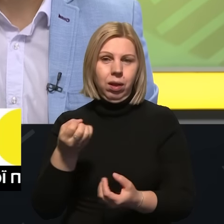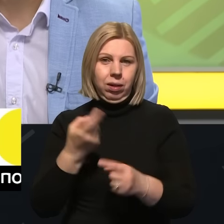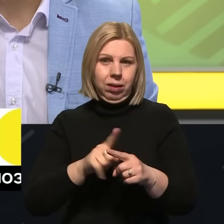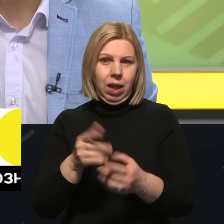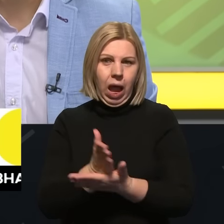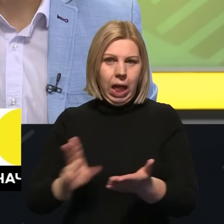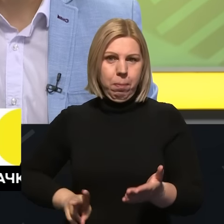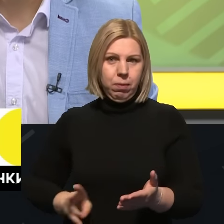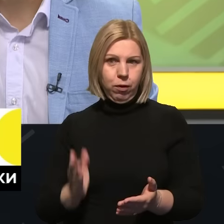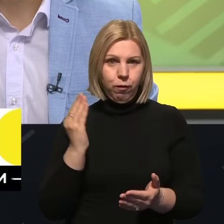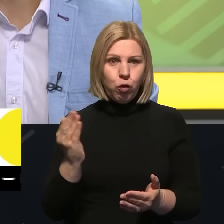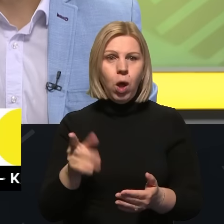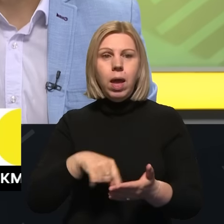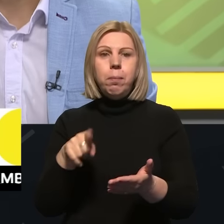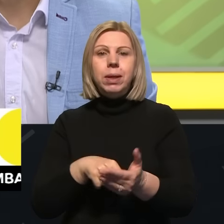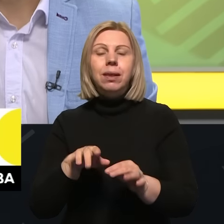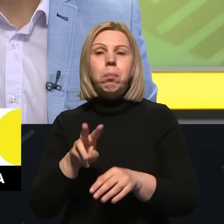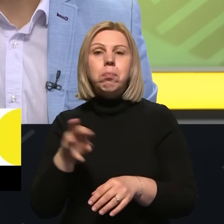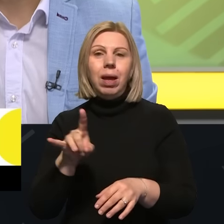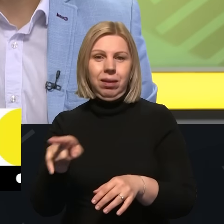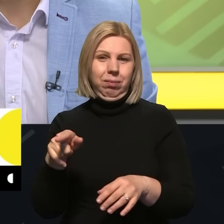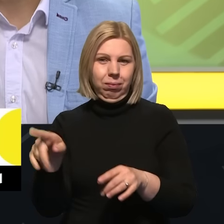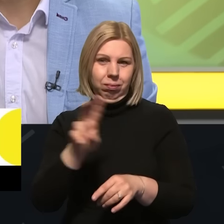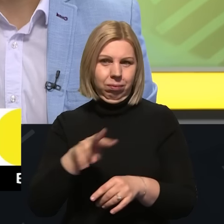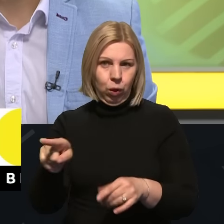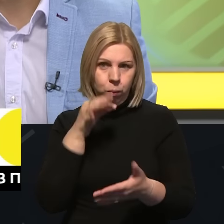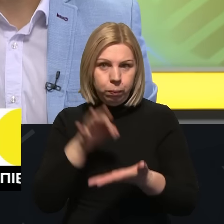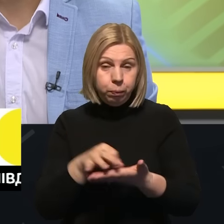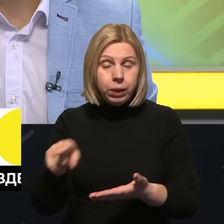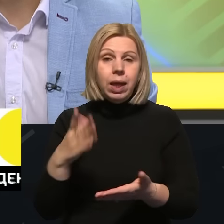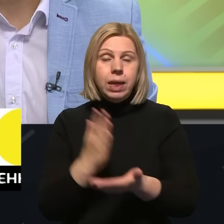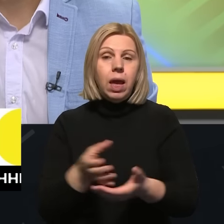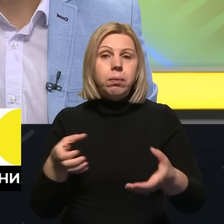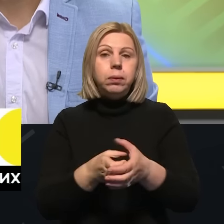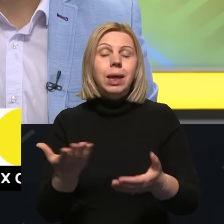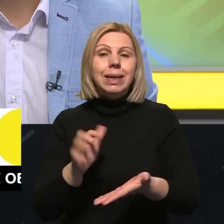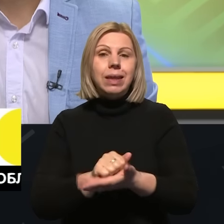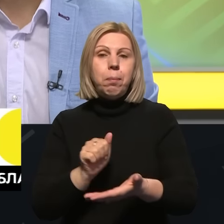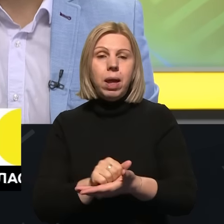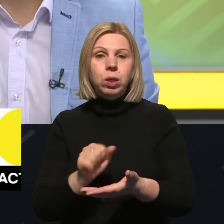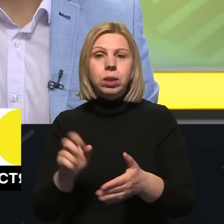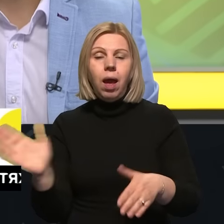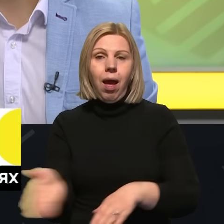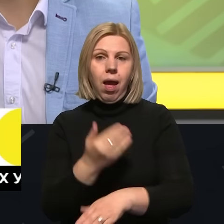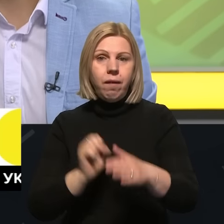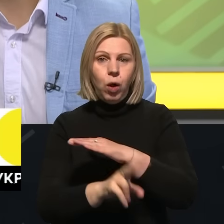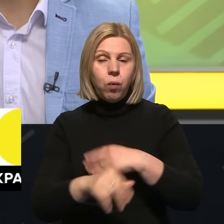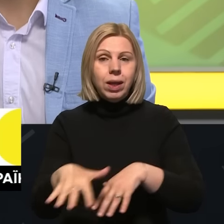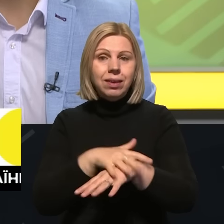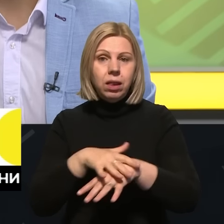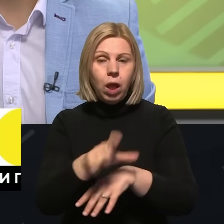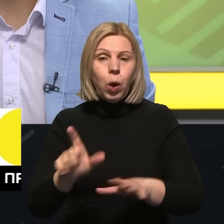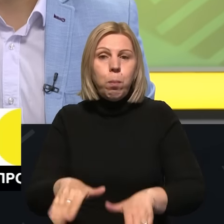адміністрацій і міських адміністрацій. Є підрозділи, які займаються евакуацією населення,